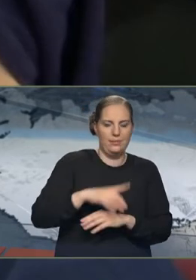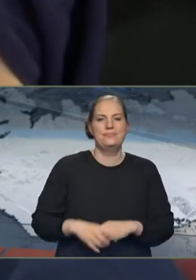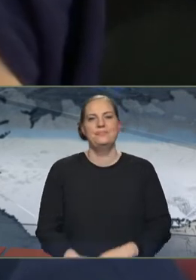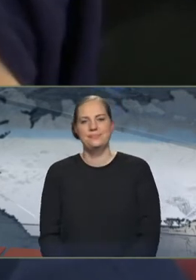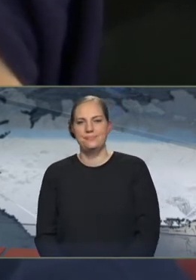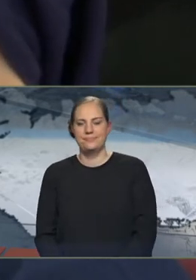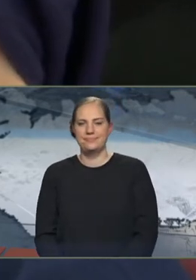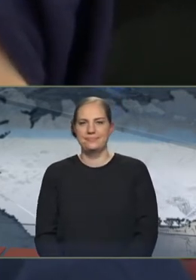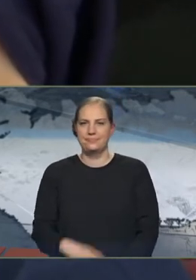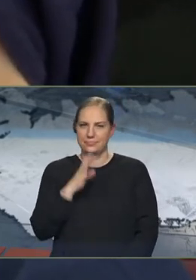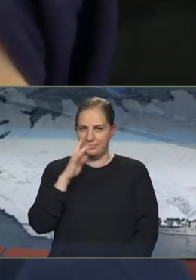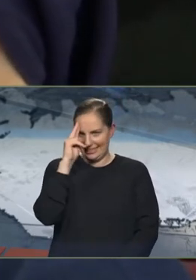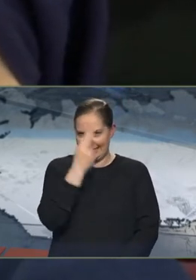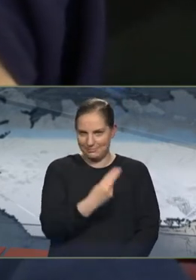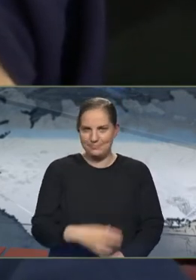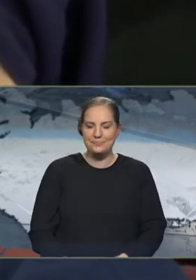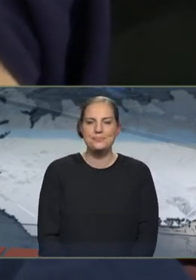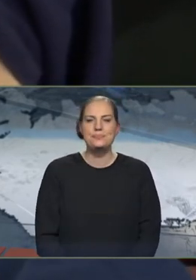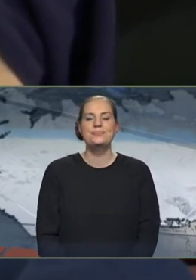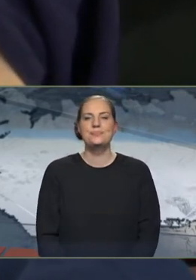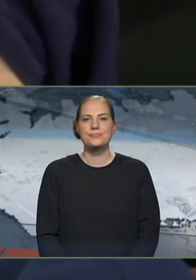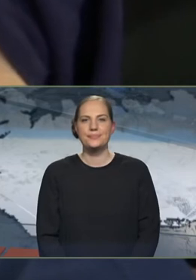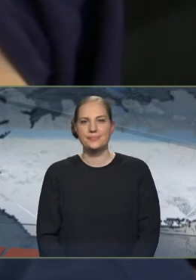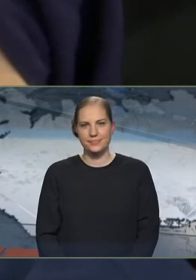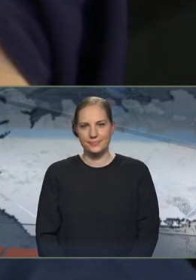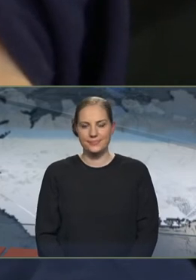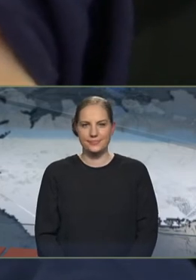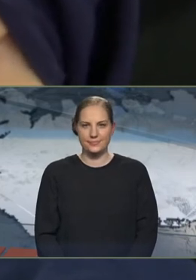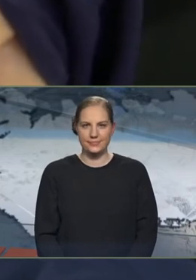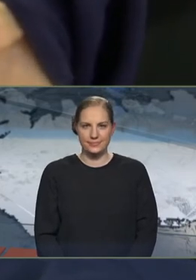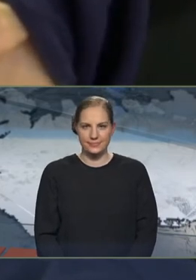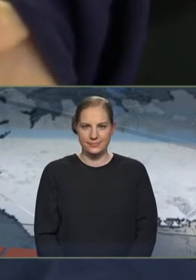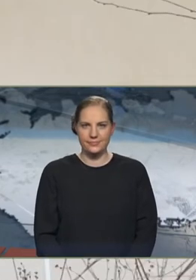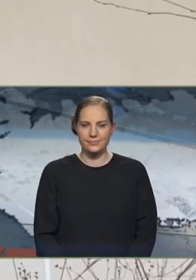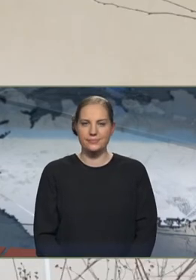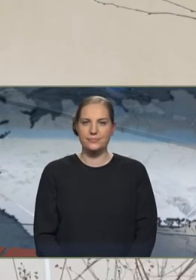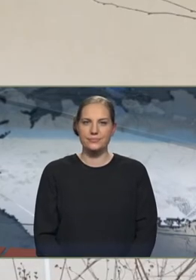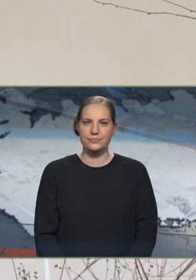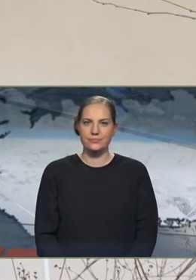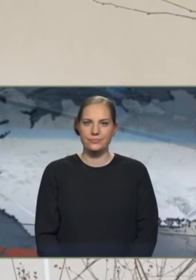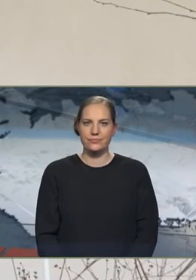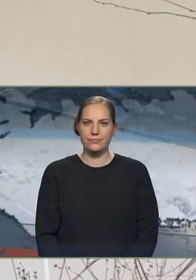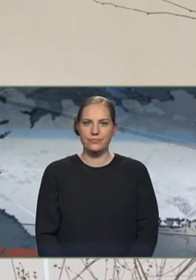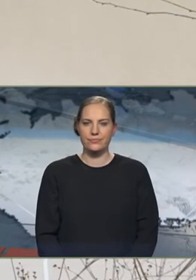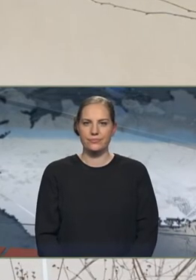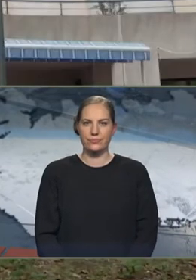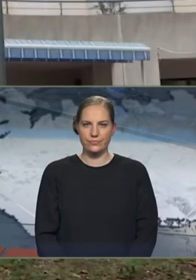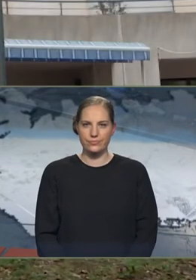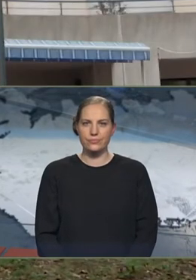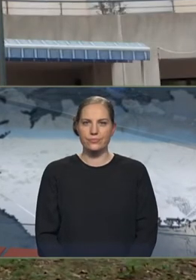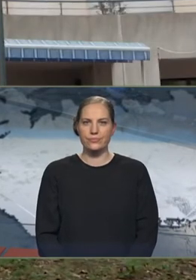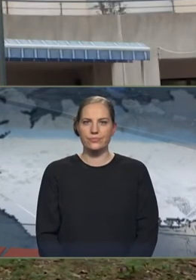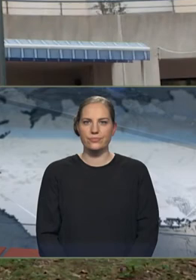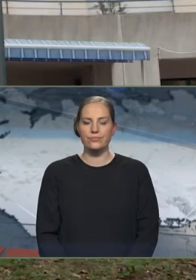að pensei um COVID-19? Ég ég að pensei og það passið. Ég séu pasið. Það passið sem tól og rest?